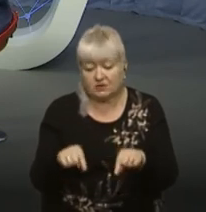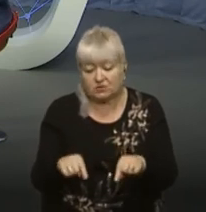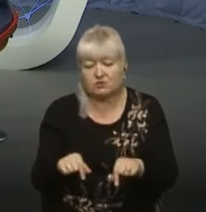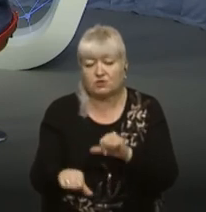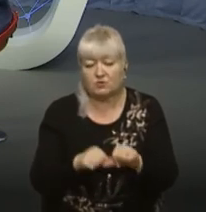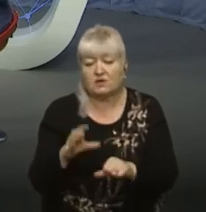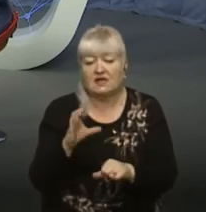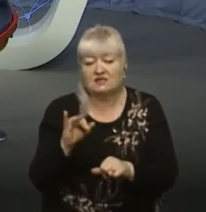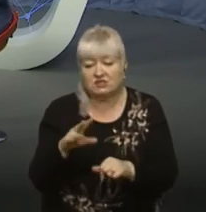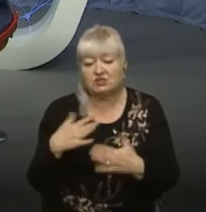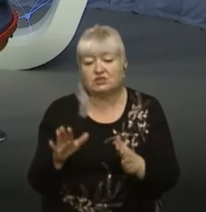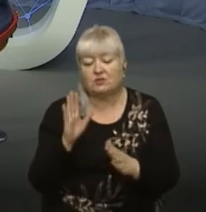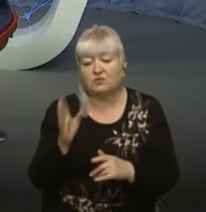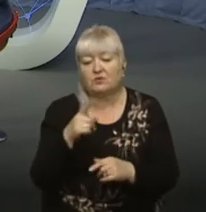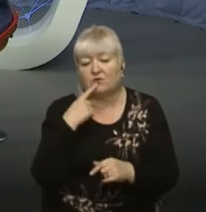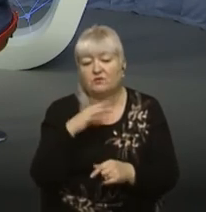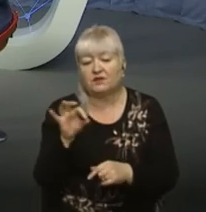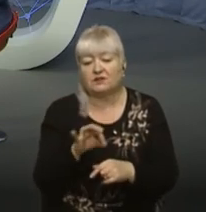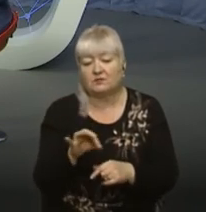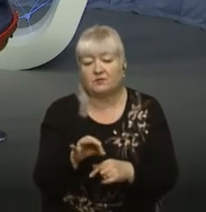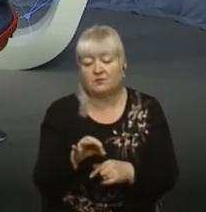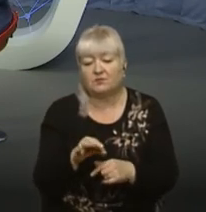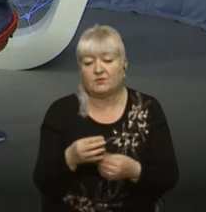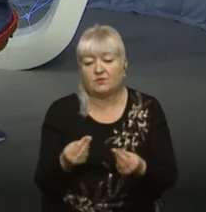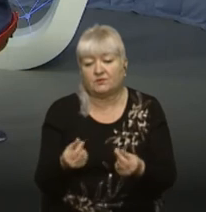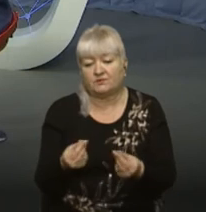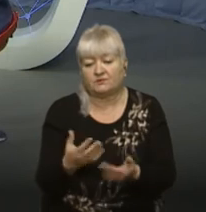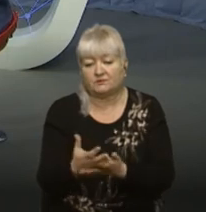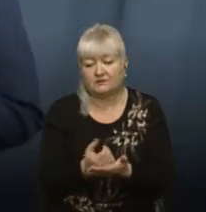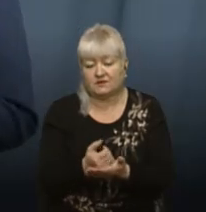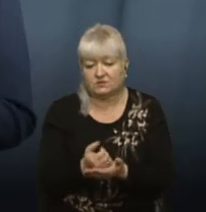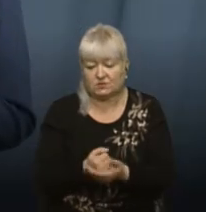вже в січні будемо говорити про реальні кошти, реальні фінансові ресурси.